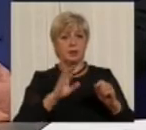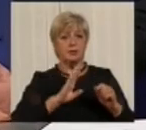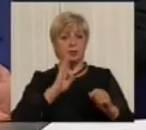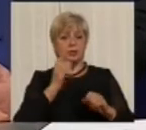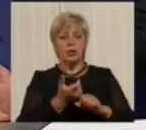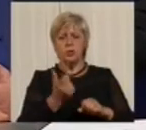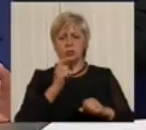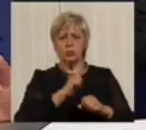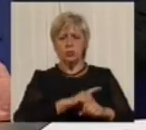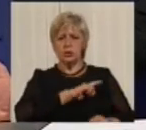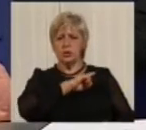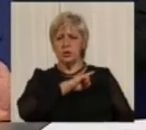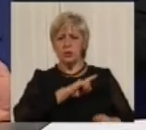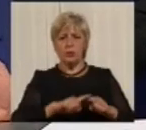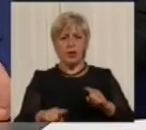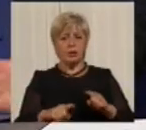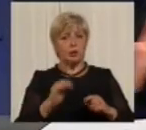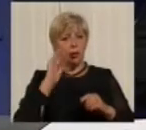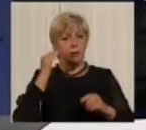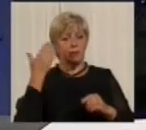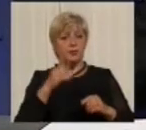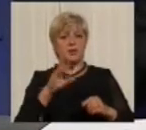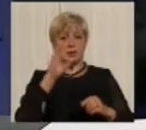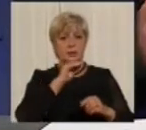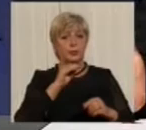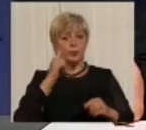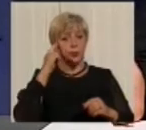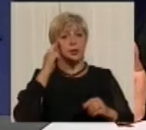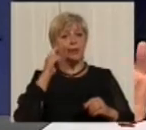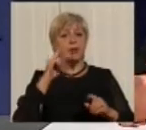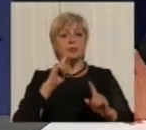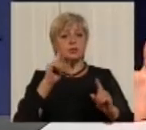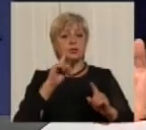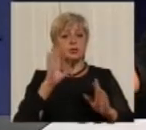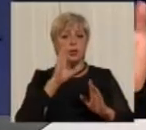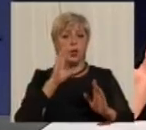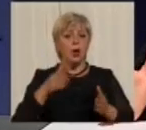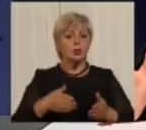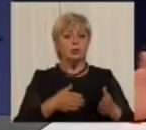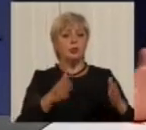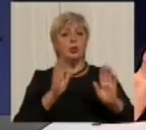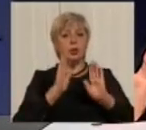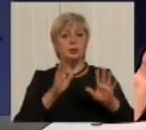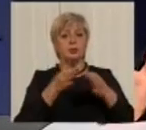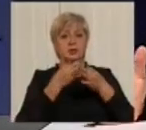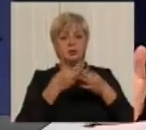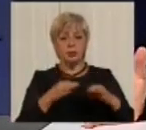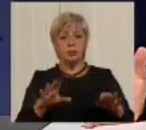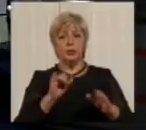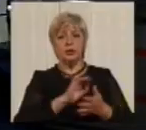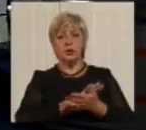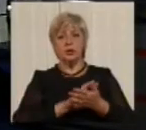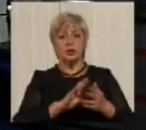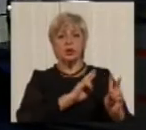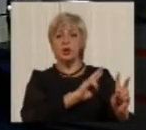великою швидкістю. Він сподівався, що дорога буде свободна і чиста, ніхто йому не буде